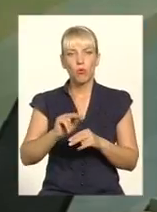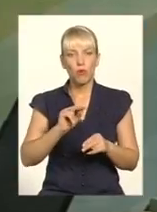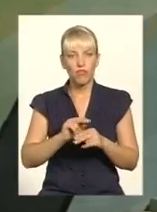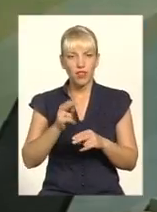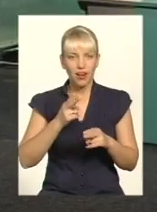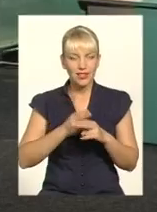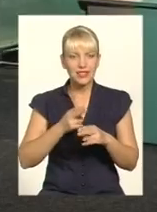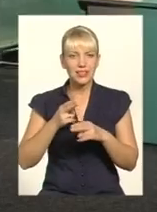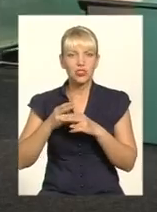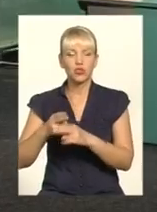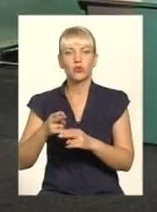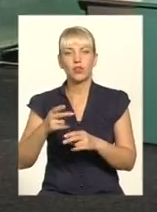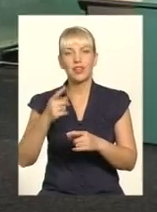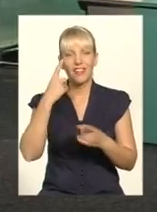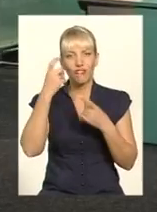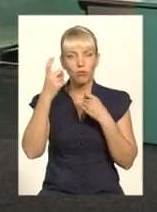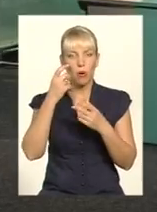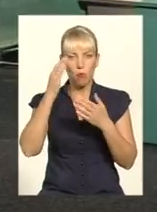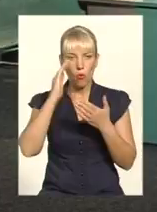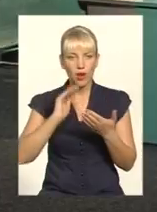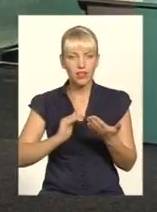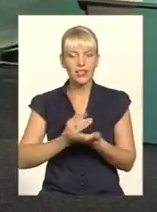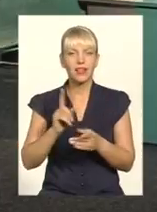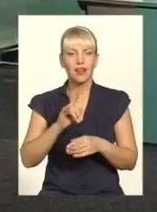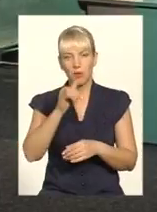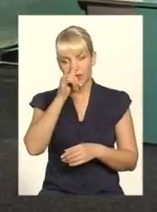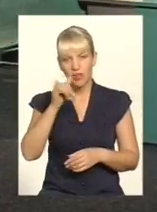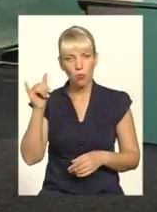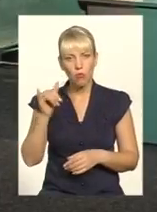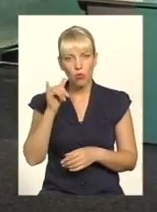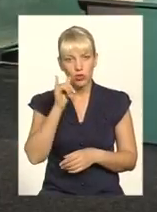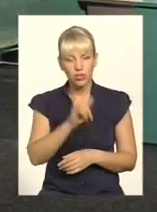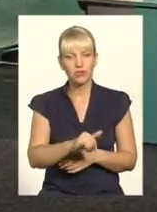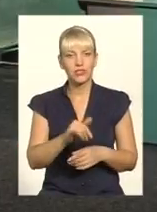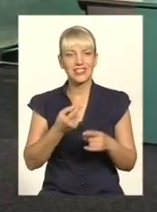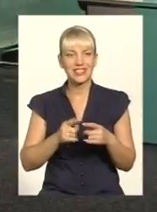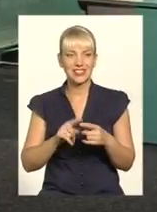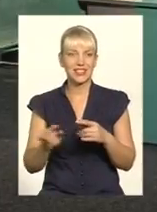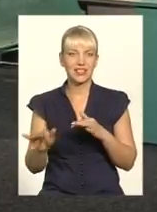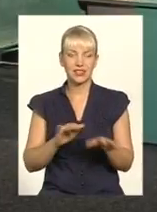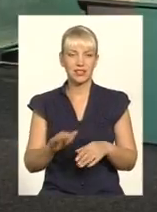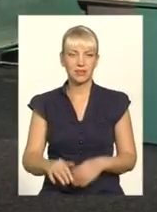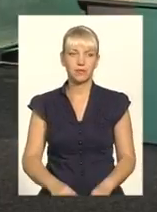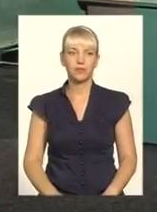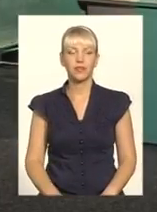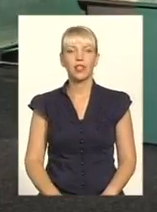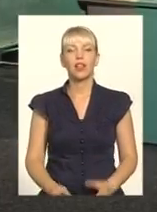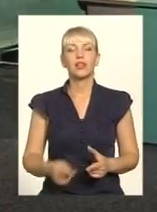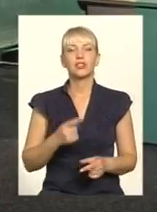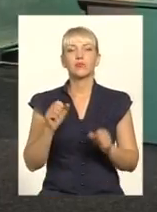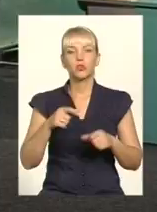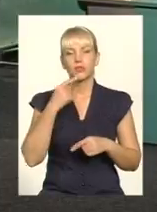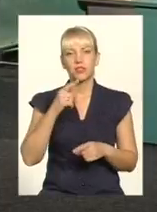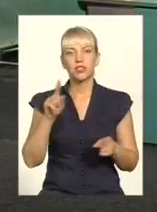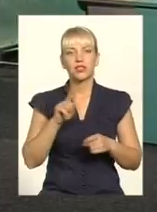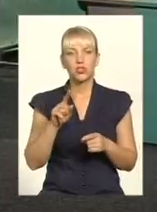політики, яка би унеможливлювала дані дії. Чи можемо сказати, що,